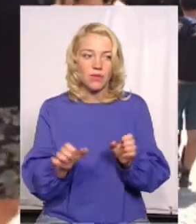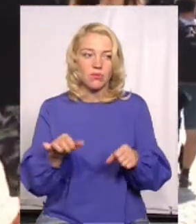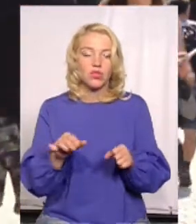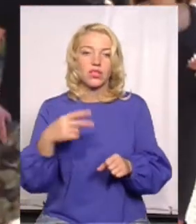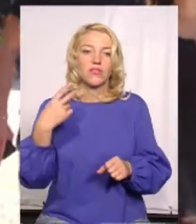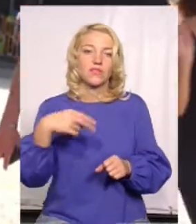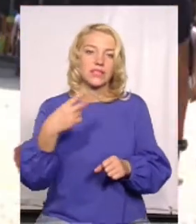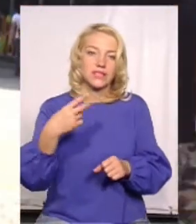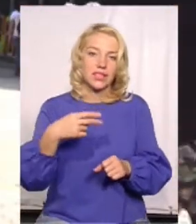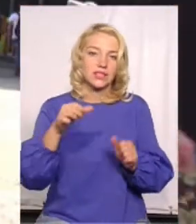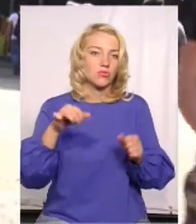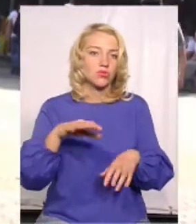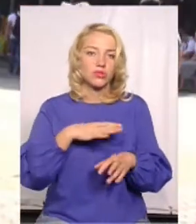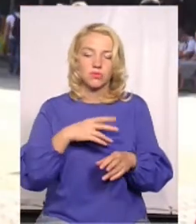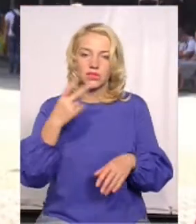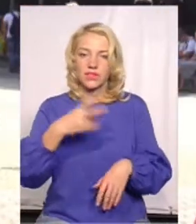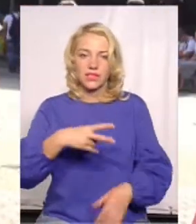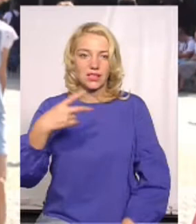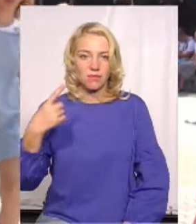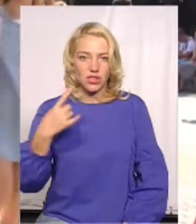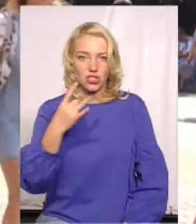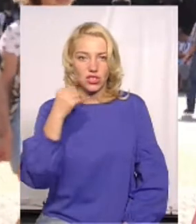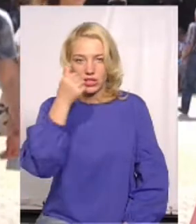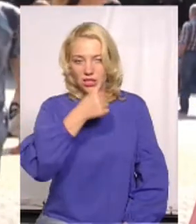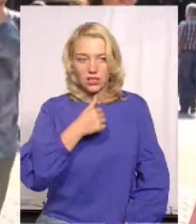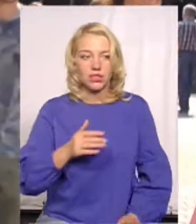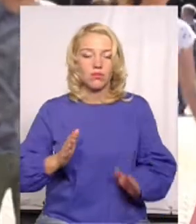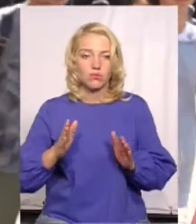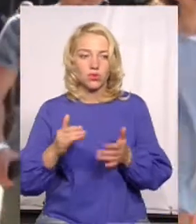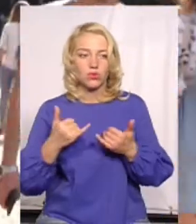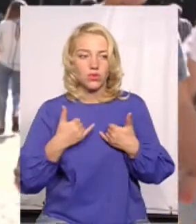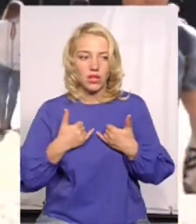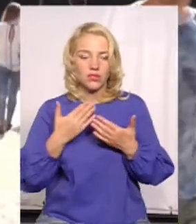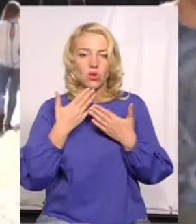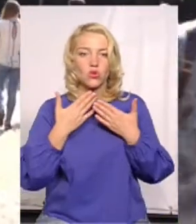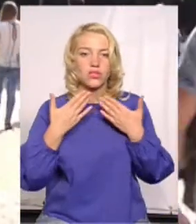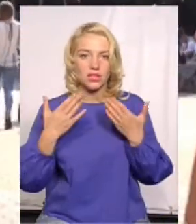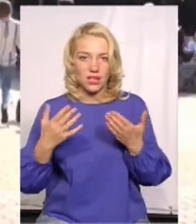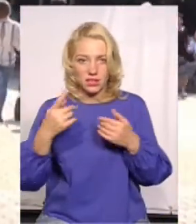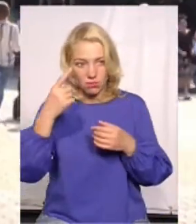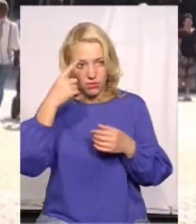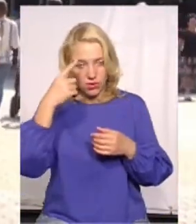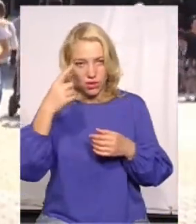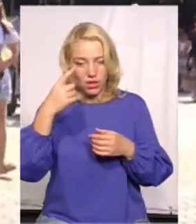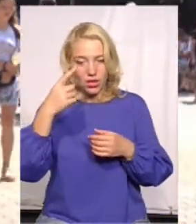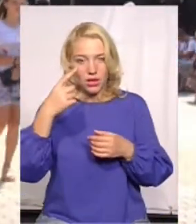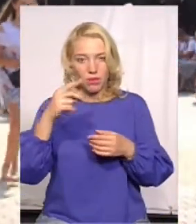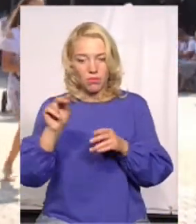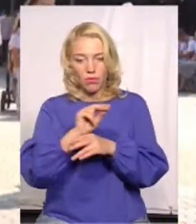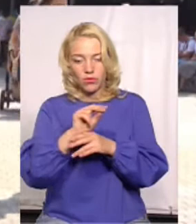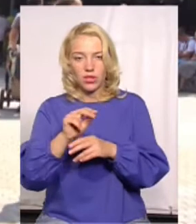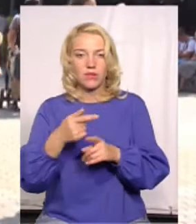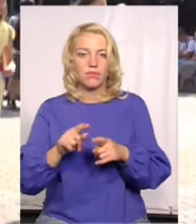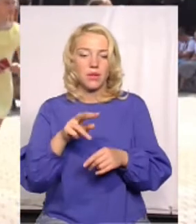20-й, в самому крайньому випадку, 21-й рік, буде у нас вже останній по відновленню фігур Мазура. І ще